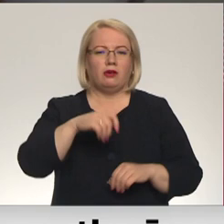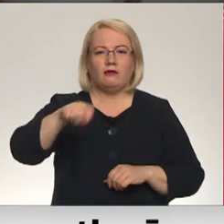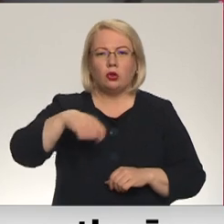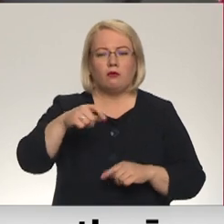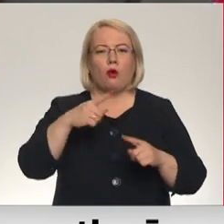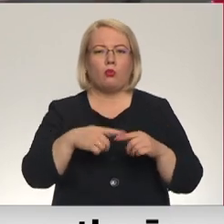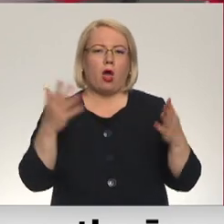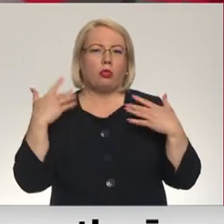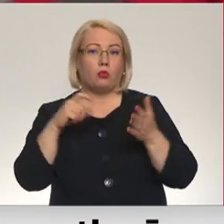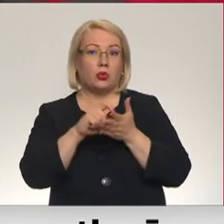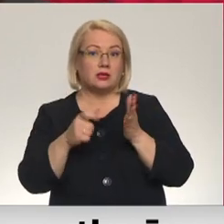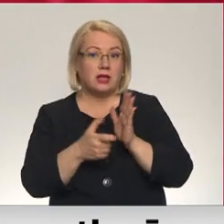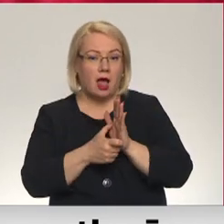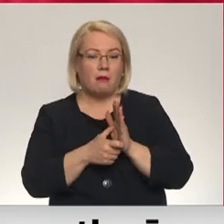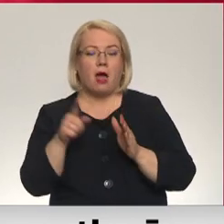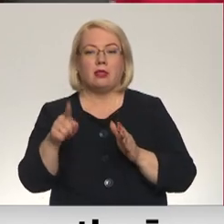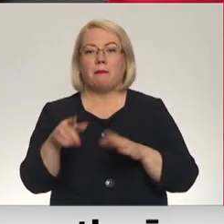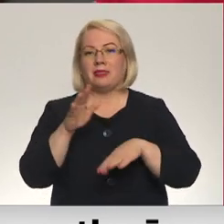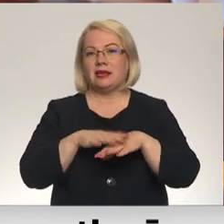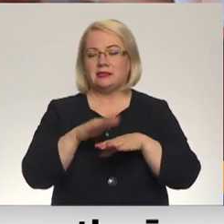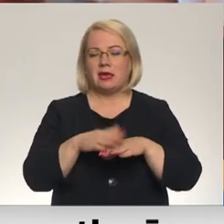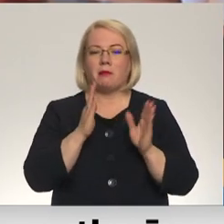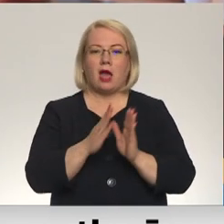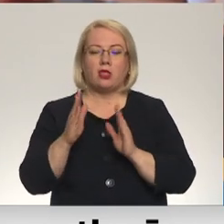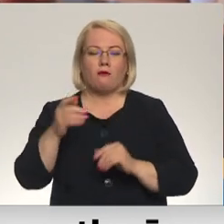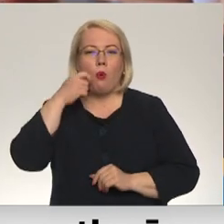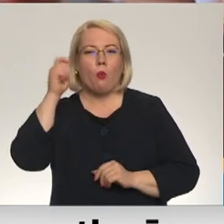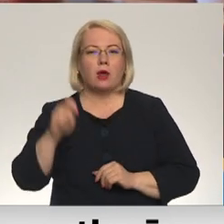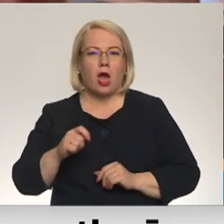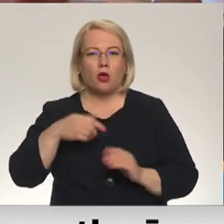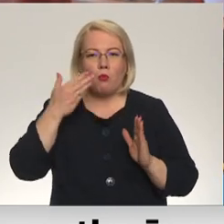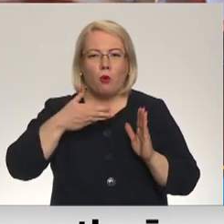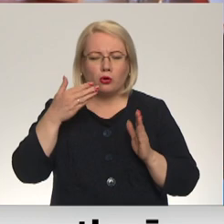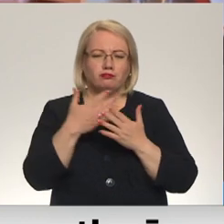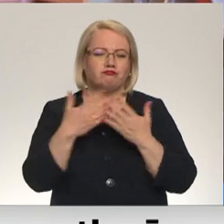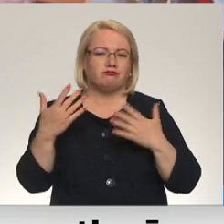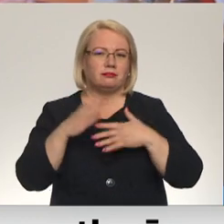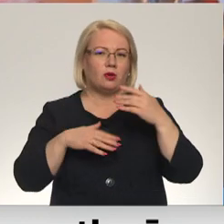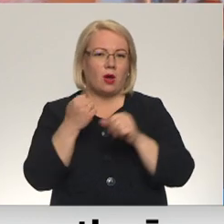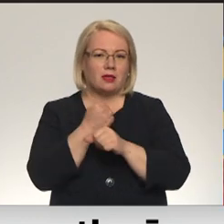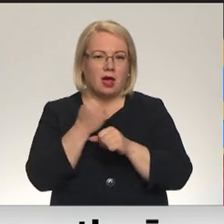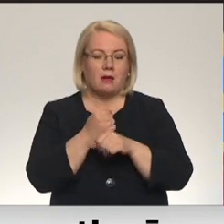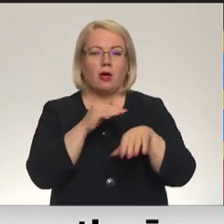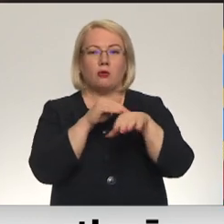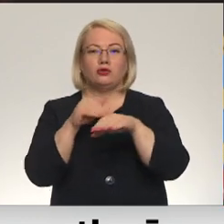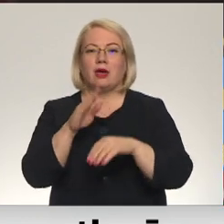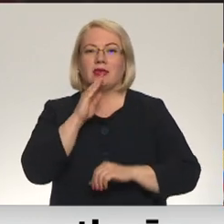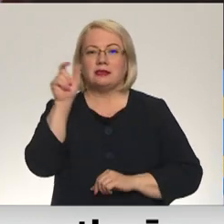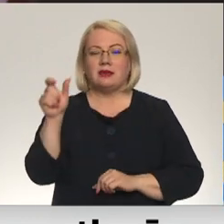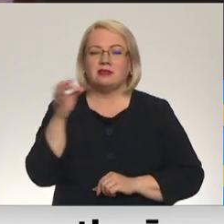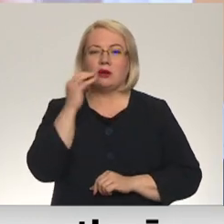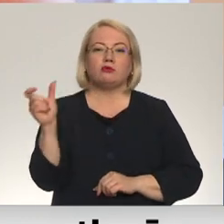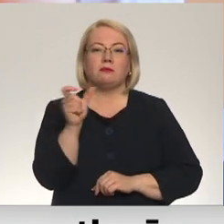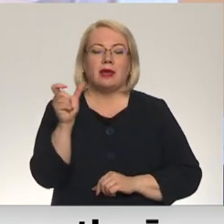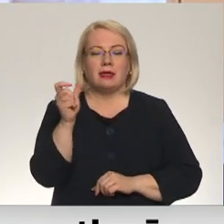apūtas telpā. Pirmā maja tirdziņam tiek gatavots Ukraiņu boš un dažādi rokdarbi. Kā re, tevi atzīs uzrunātās sievietes, tas ļauj kaut